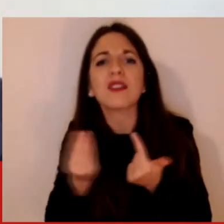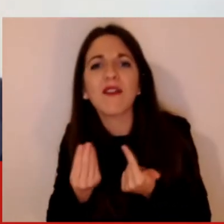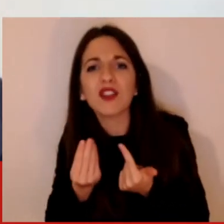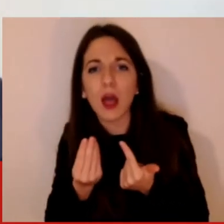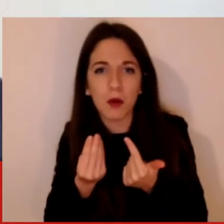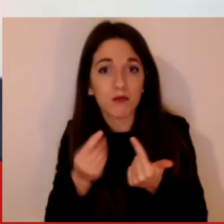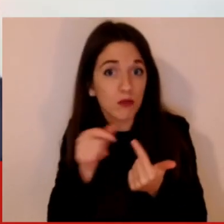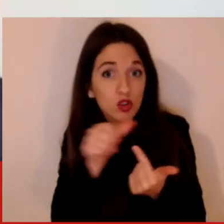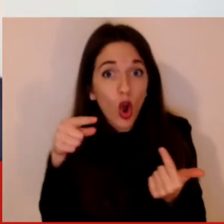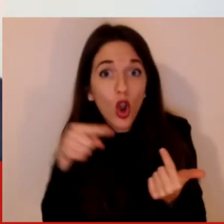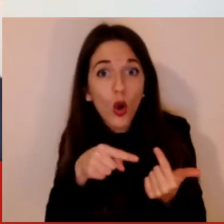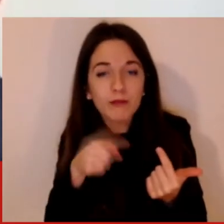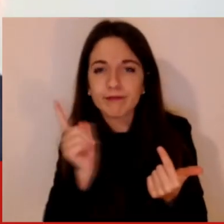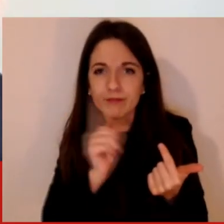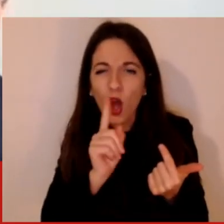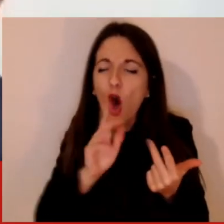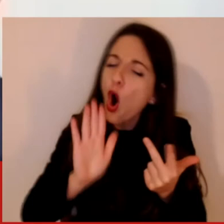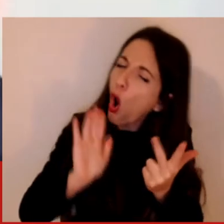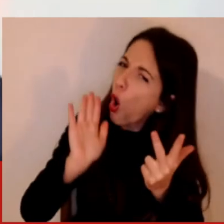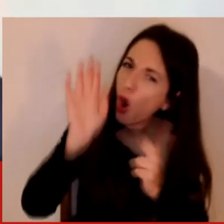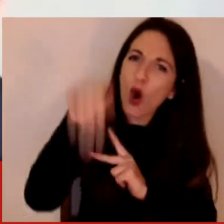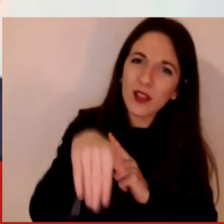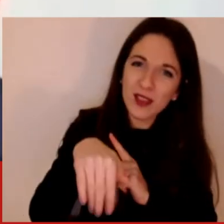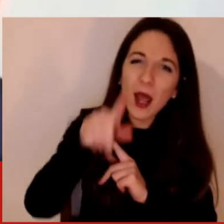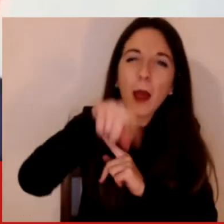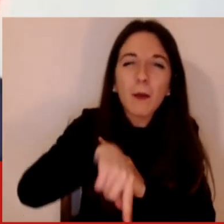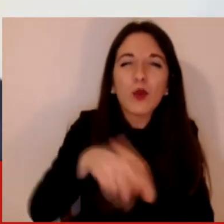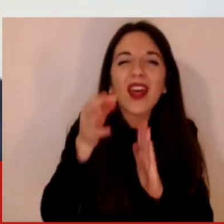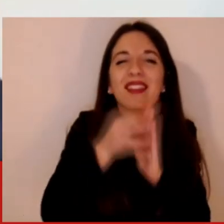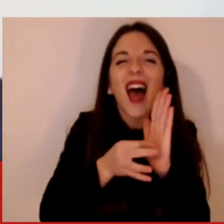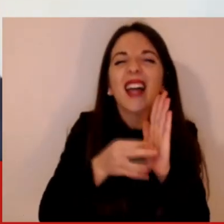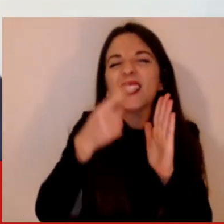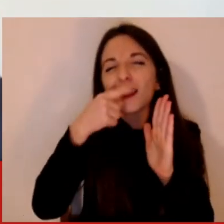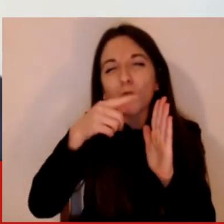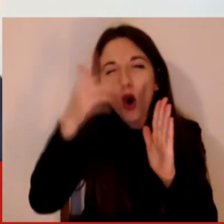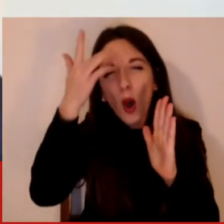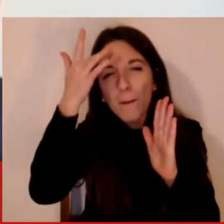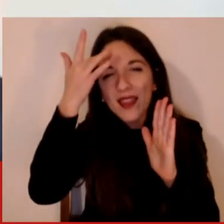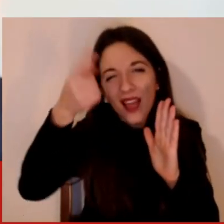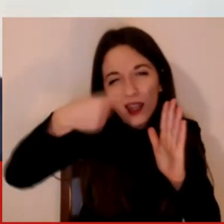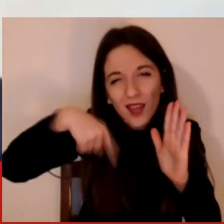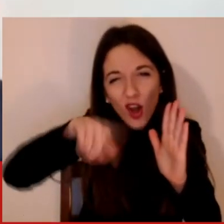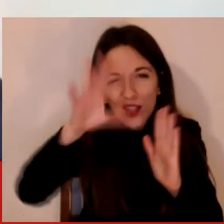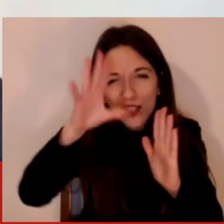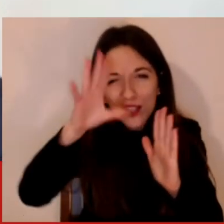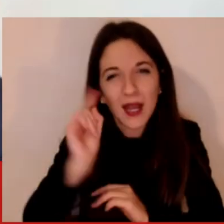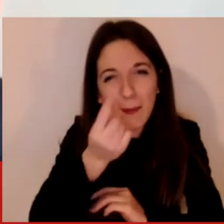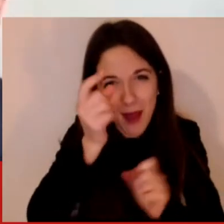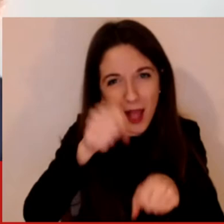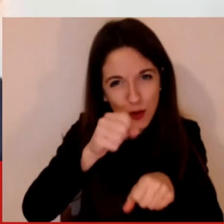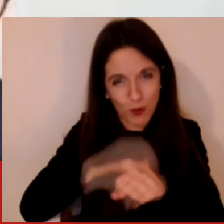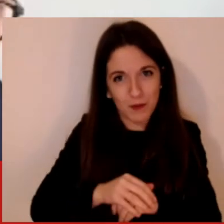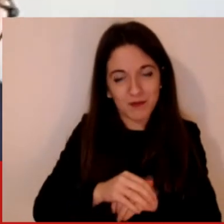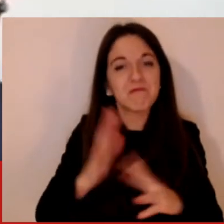ci permettono di entrare dentro la nostra testa, dentro la testa di milioni di individui. Pensate a tutto quello che noi quotidianamente